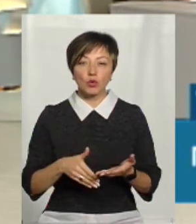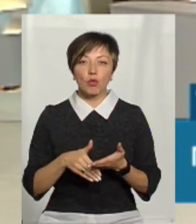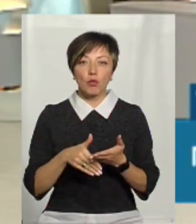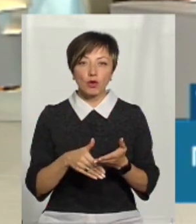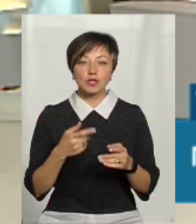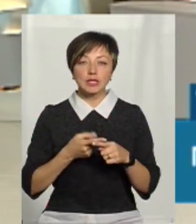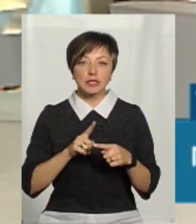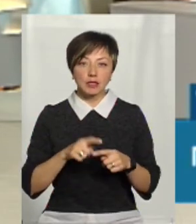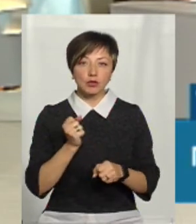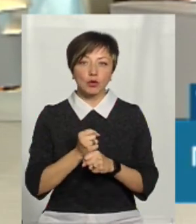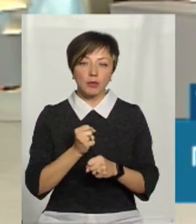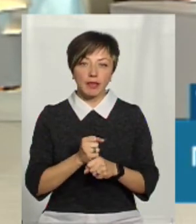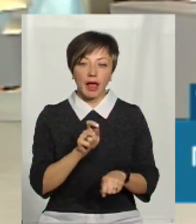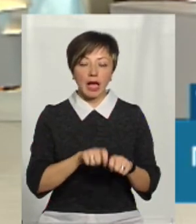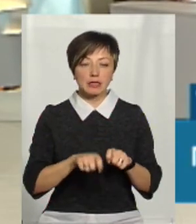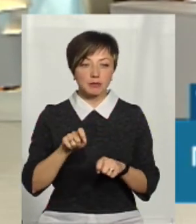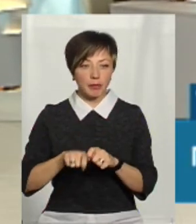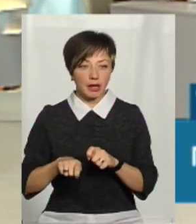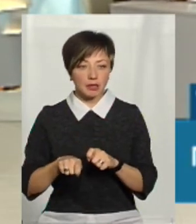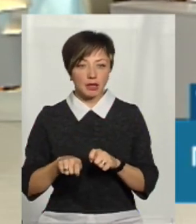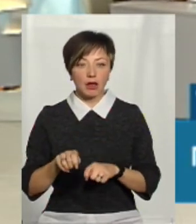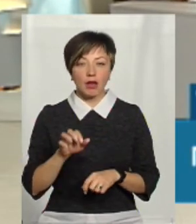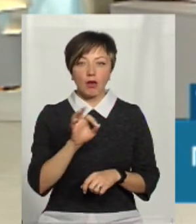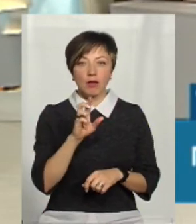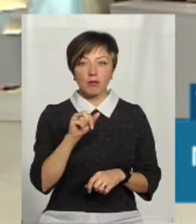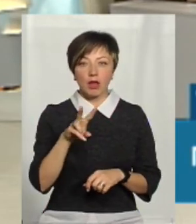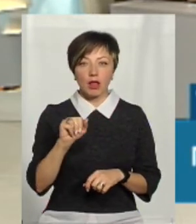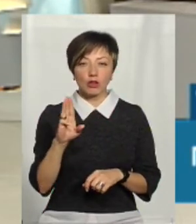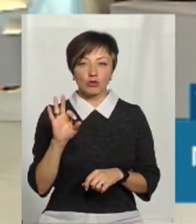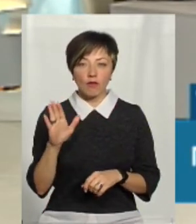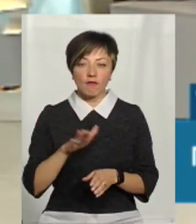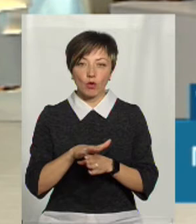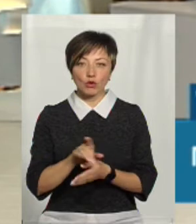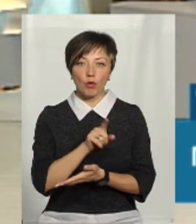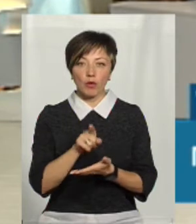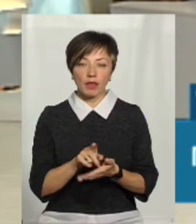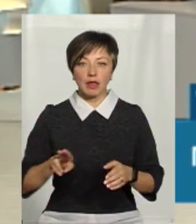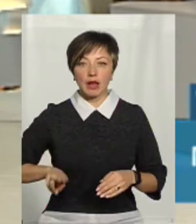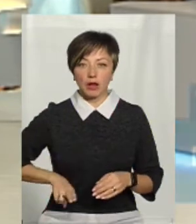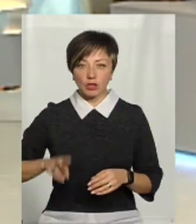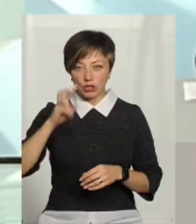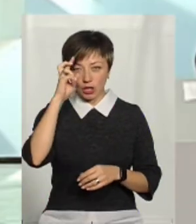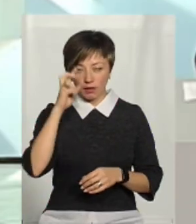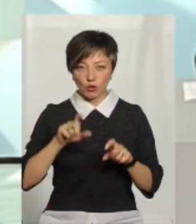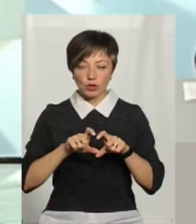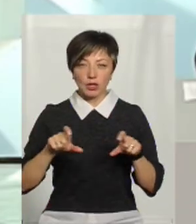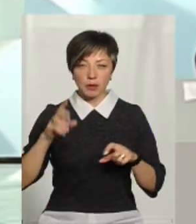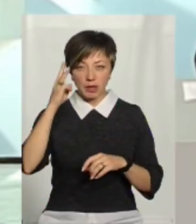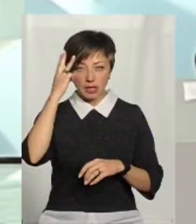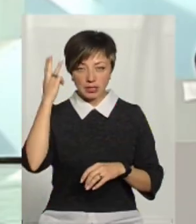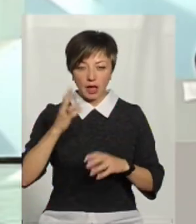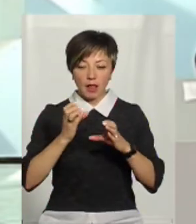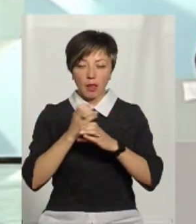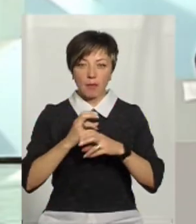допоможуть нам це зробити експерти Олег Балашов, виконуючий обов'язки директора державної установи